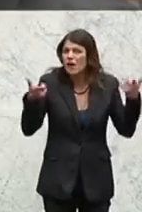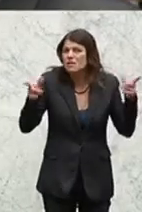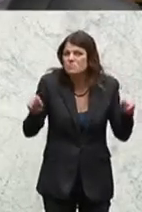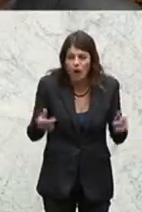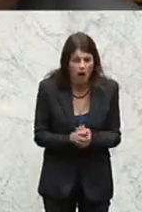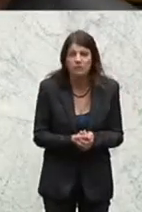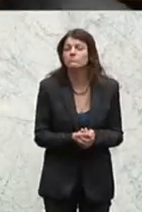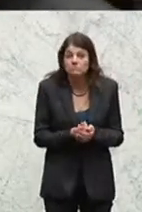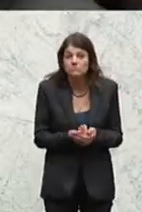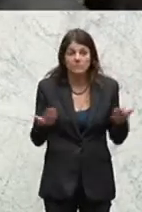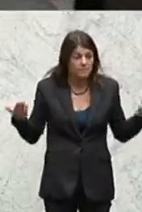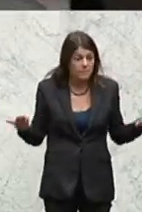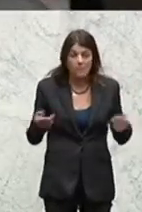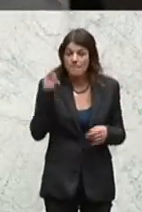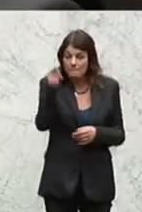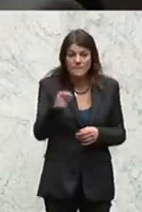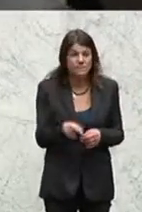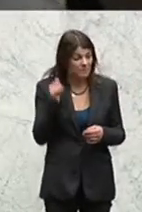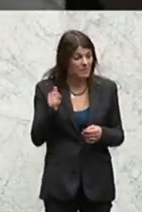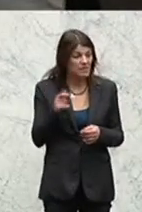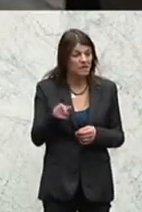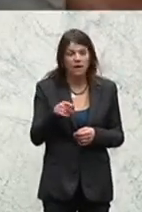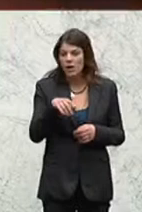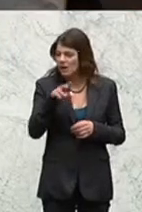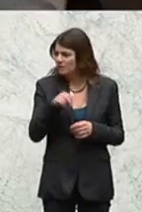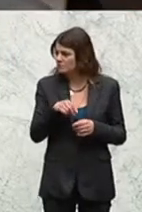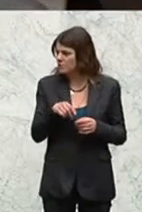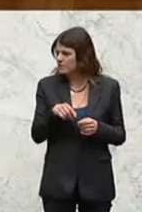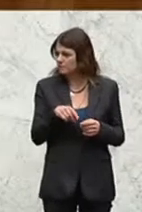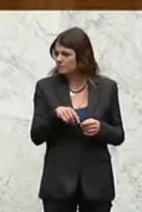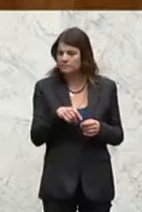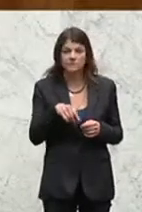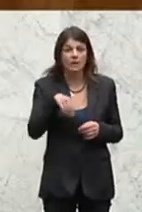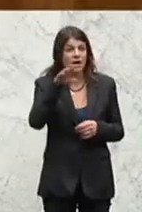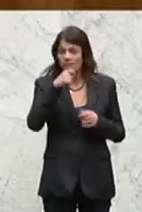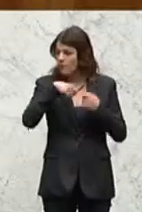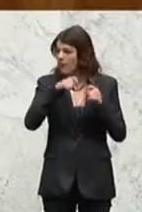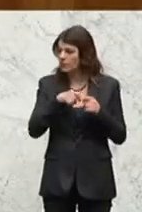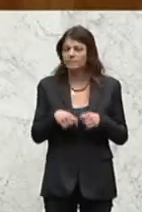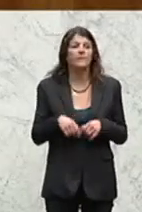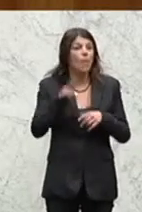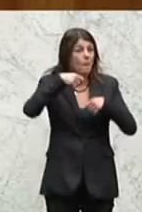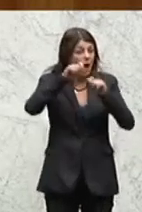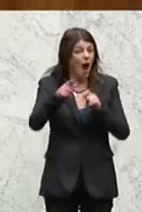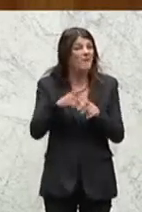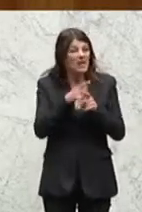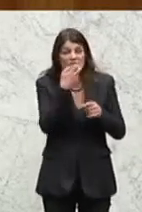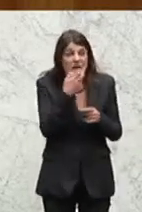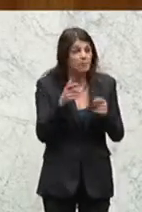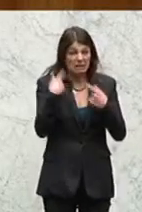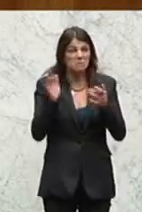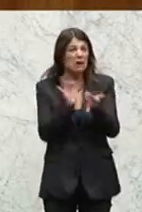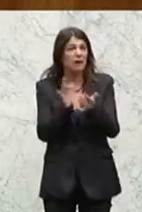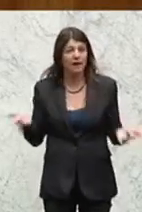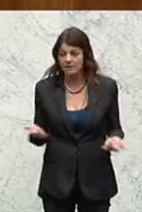wo ihr Verantwortung übernehmt. Wo ihr Wohnbaugelder in Oberösterreich kürzt. Überall dort, wo ihr in politischer Verantwortung seid. Und Fakt